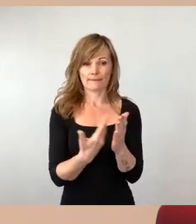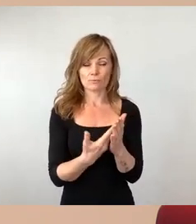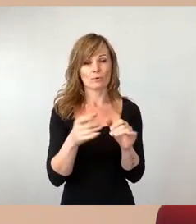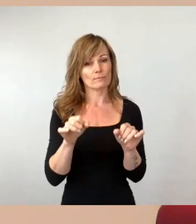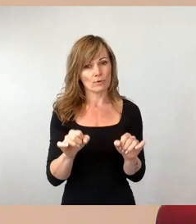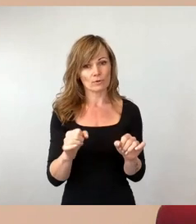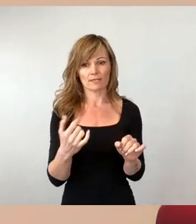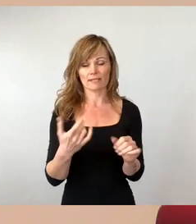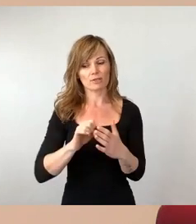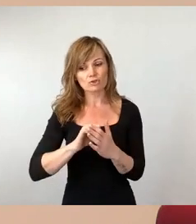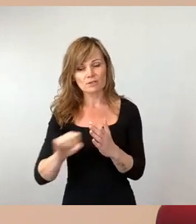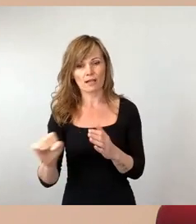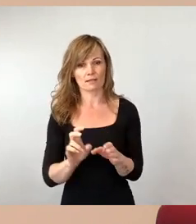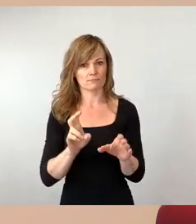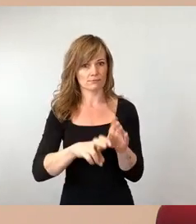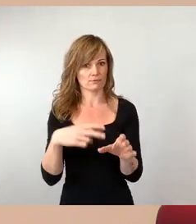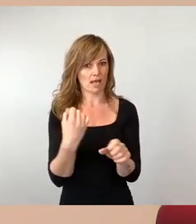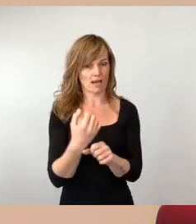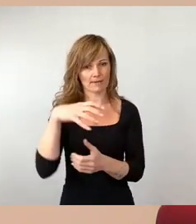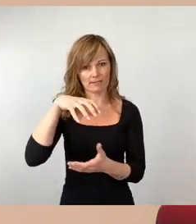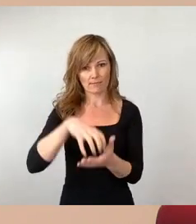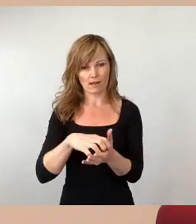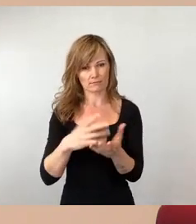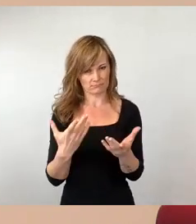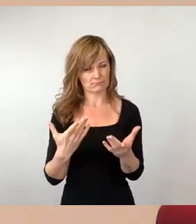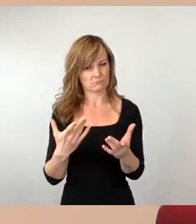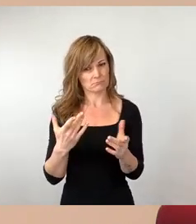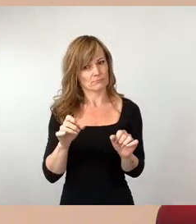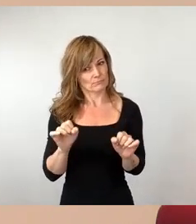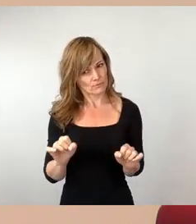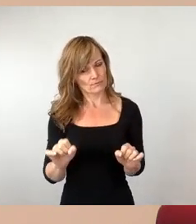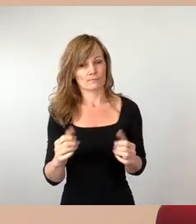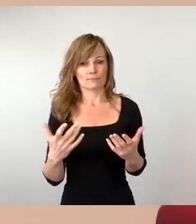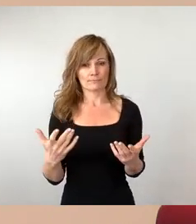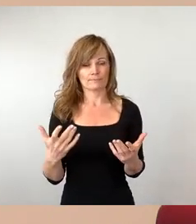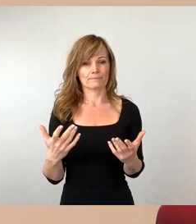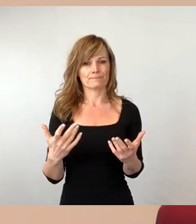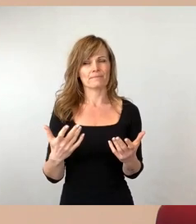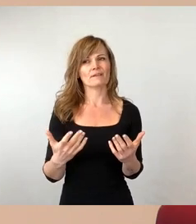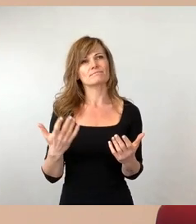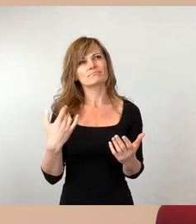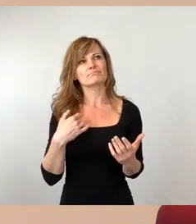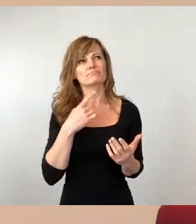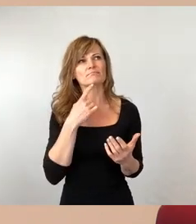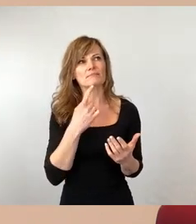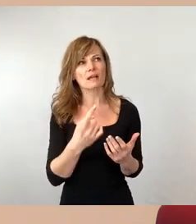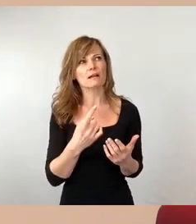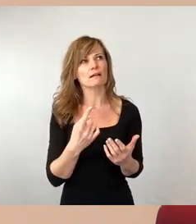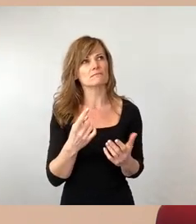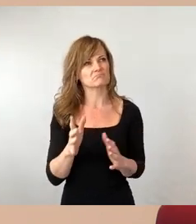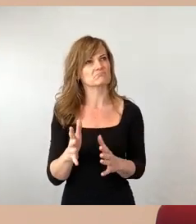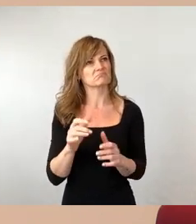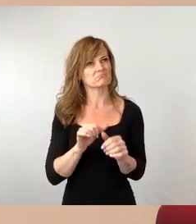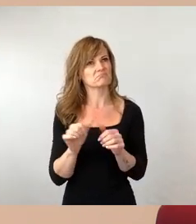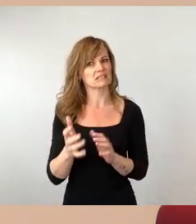Arbeitsmarkt integrieren zu können, als es viele Jahre, ich möchte sogar schon sagen, Jahrzehnte ihnen überhaupt möglich